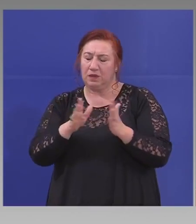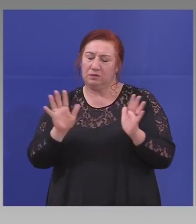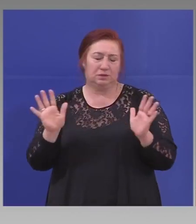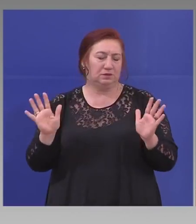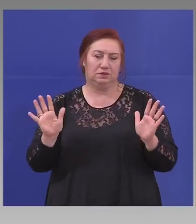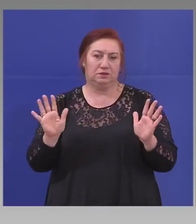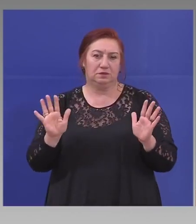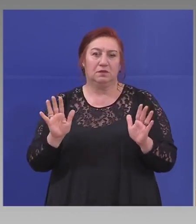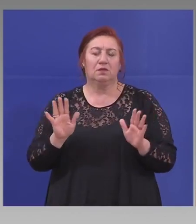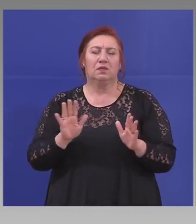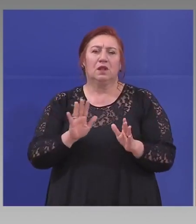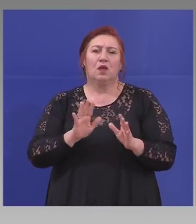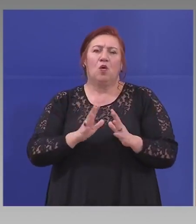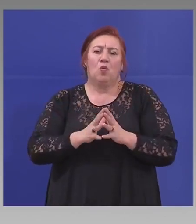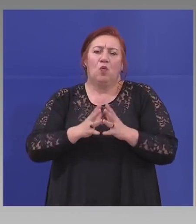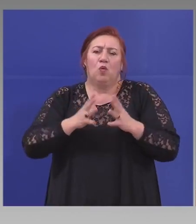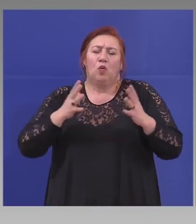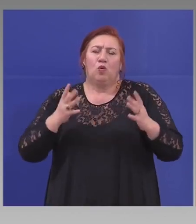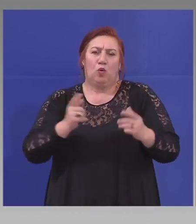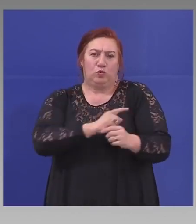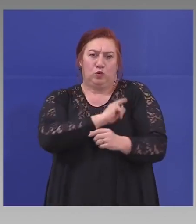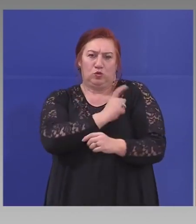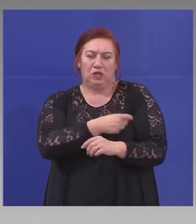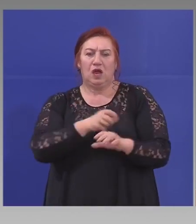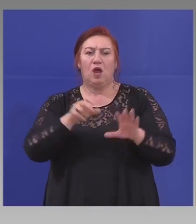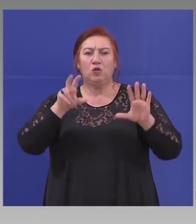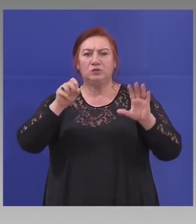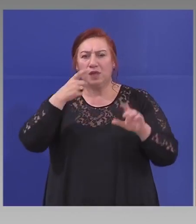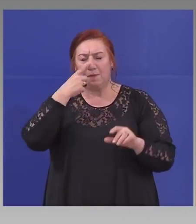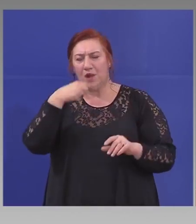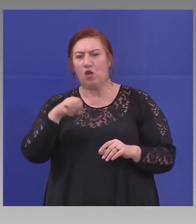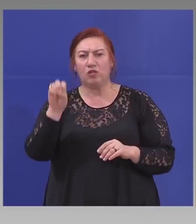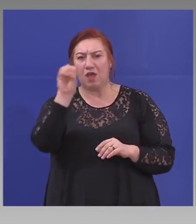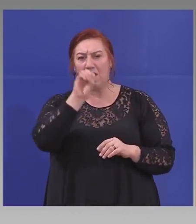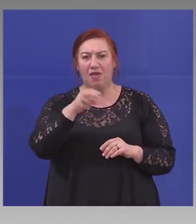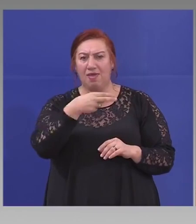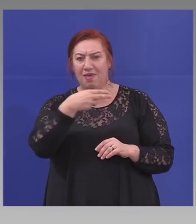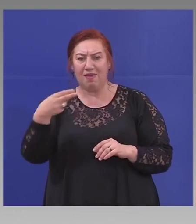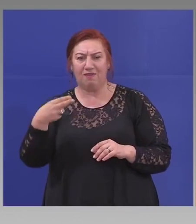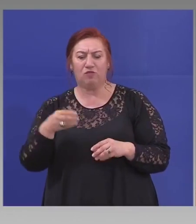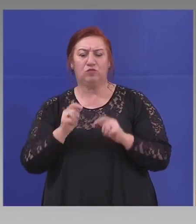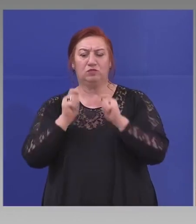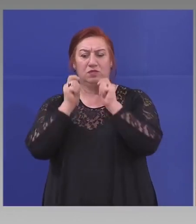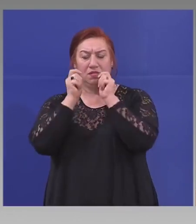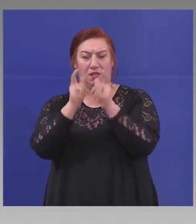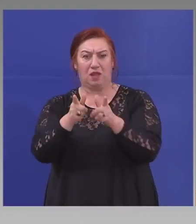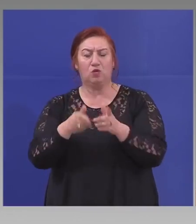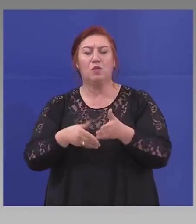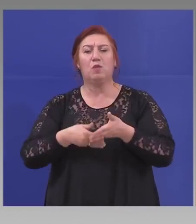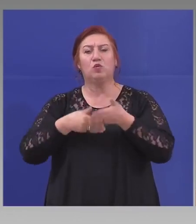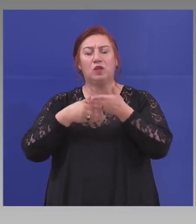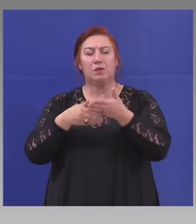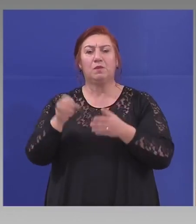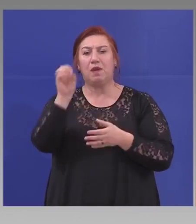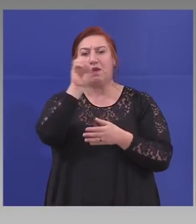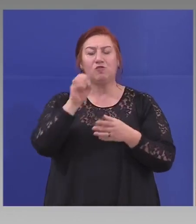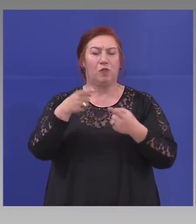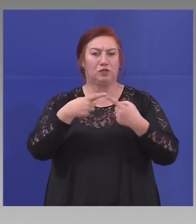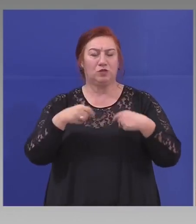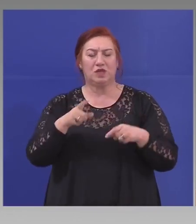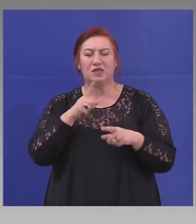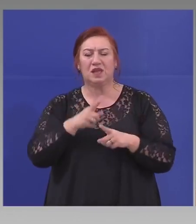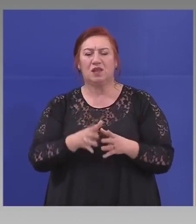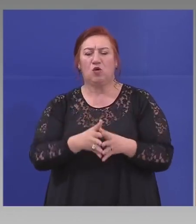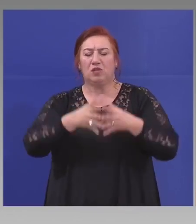Огромни усилия. 80 милиона евро веднага се дадоха, подкрепихме на Европейската комисия за една от най-големите немски